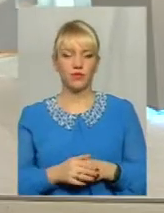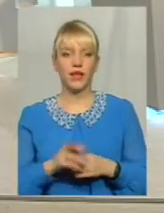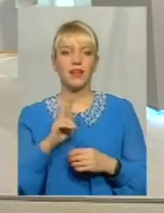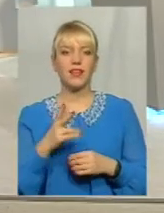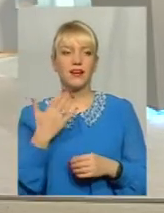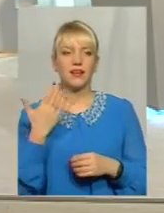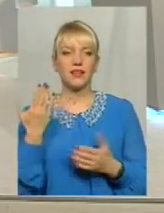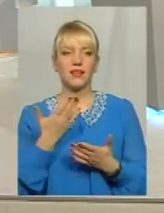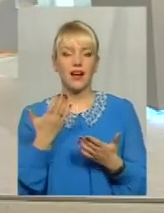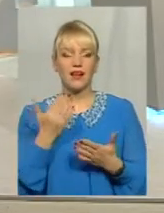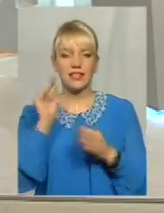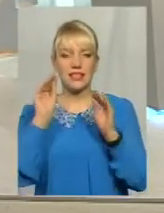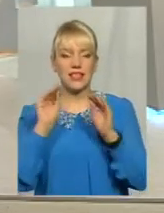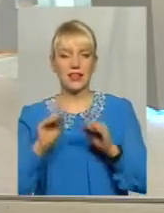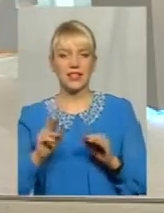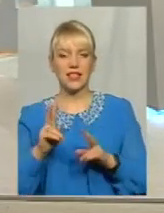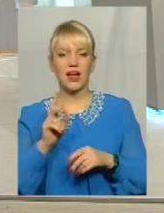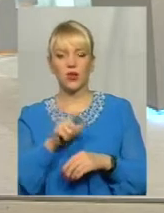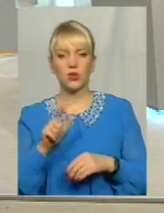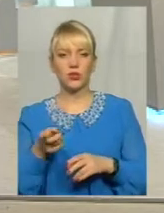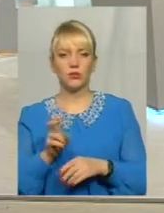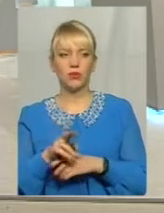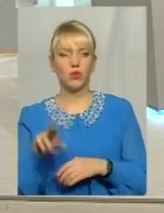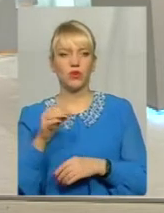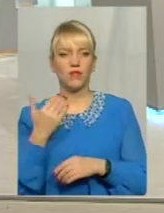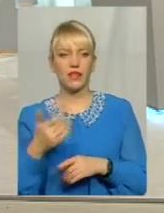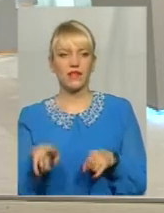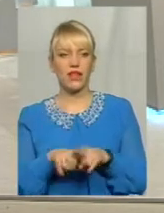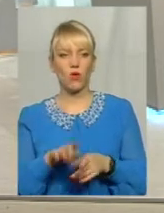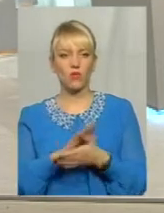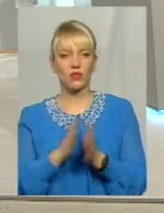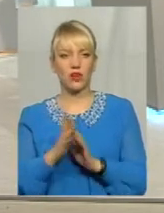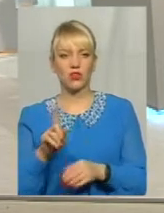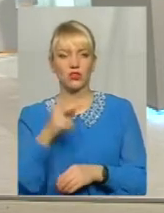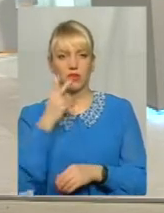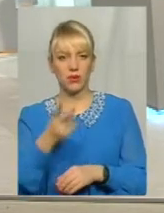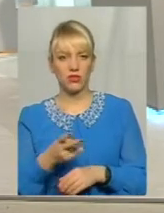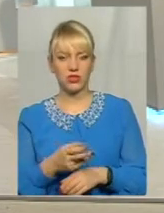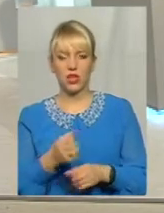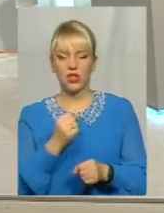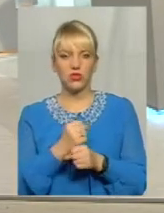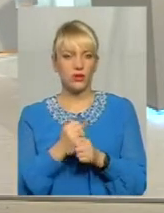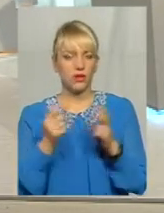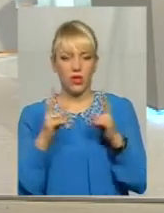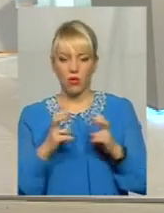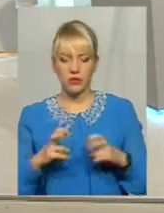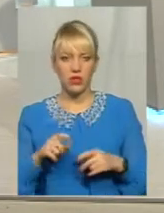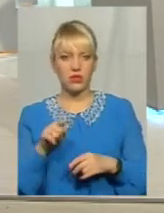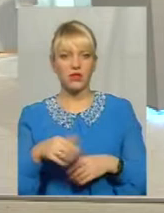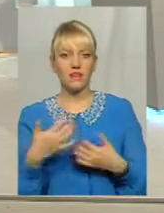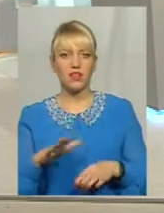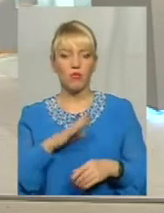Яка статистика? Як часто люди приходять до вас в такому стані, що, ви бачите, зробили обстеження, а там вже був